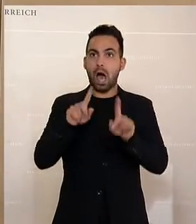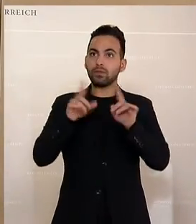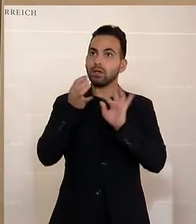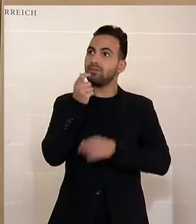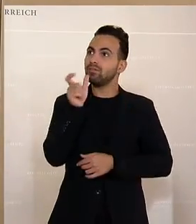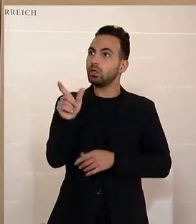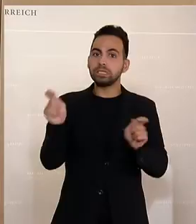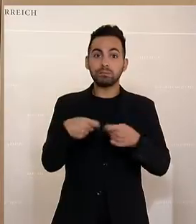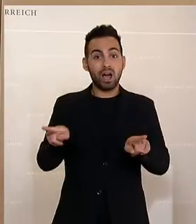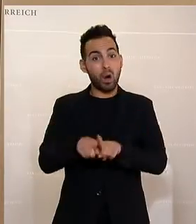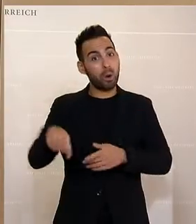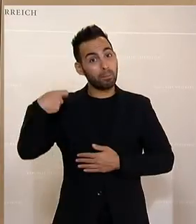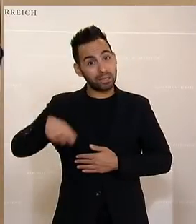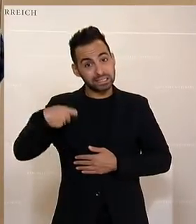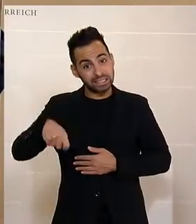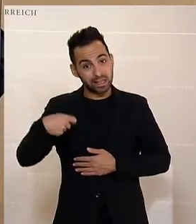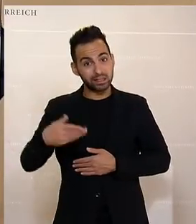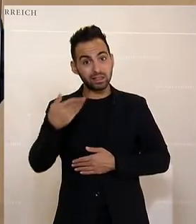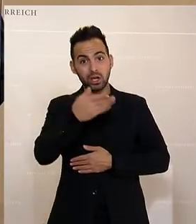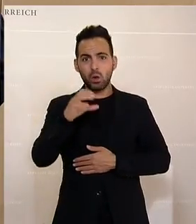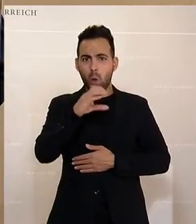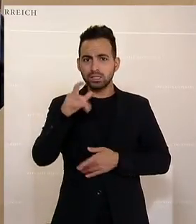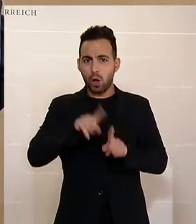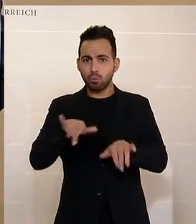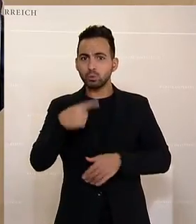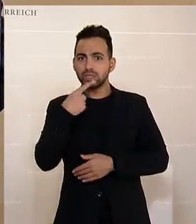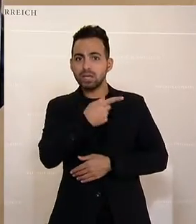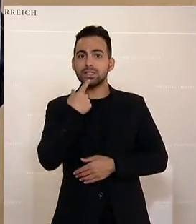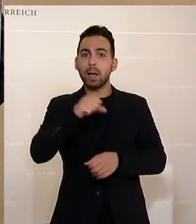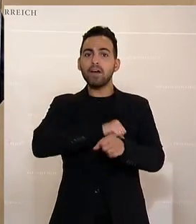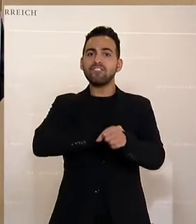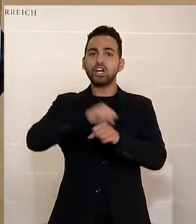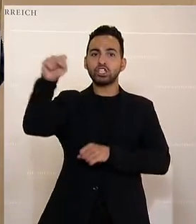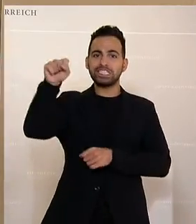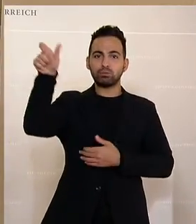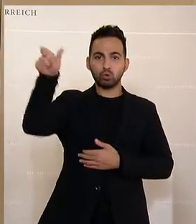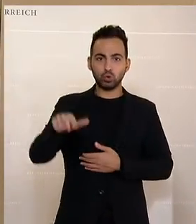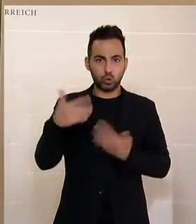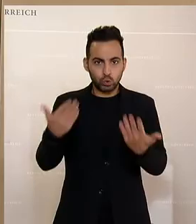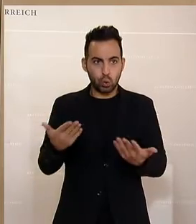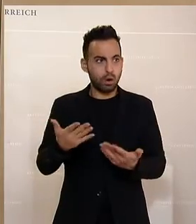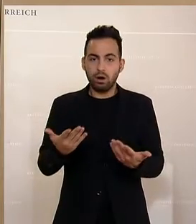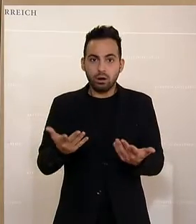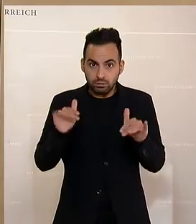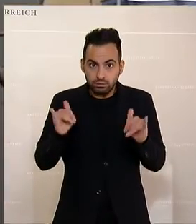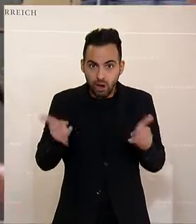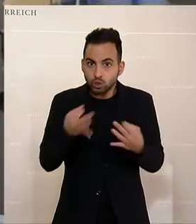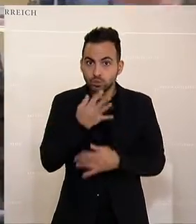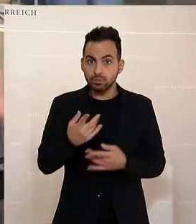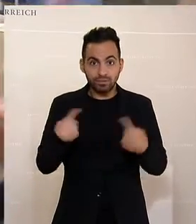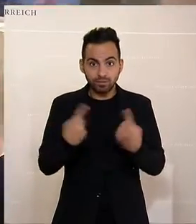auch dem Präsidenten von Kroatien Recht geben, der gesagt hat, das ist Faschismus und das brauchen wir in unserem Land nicht. Das müssen Sie sich gefallen lassen.